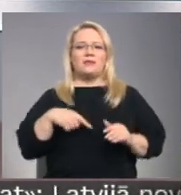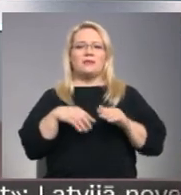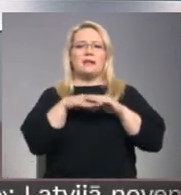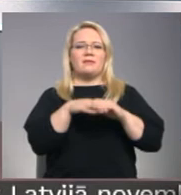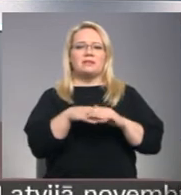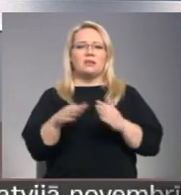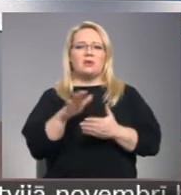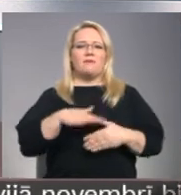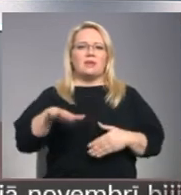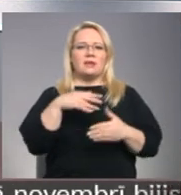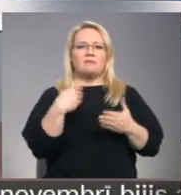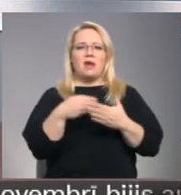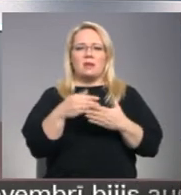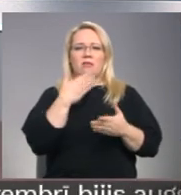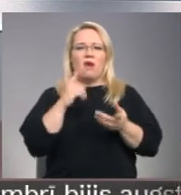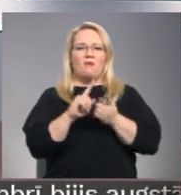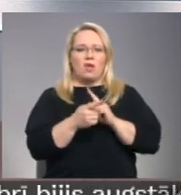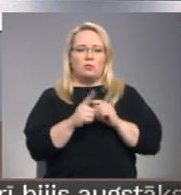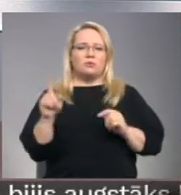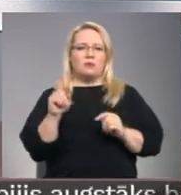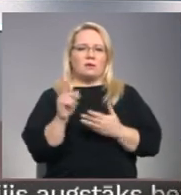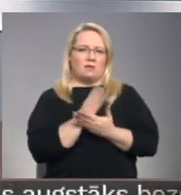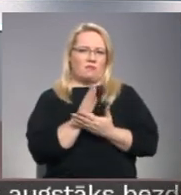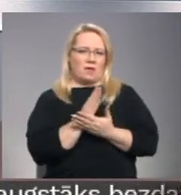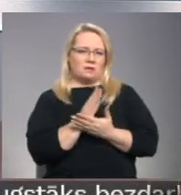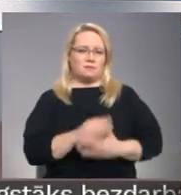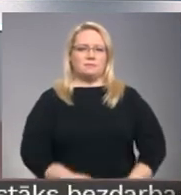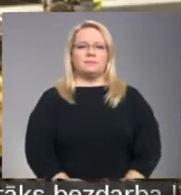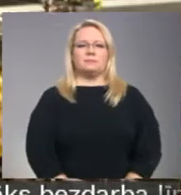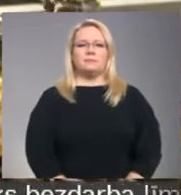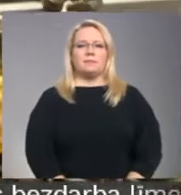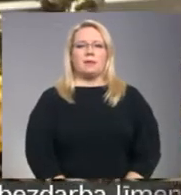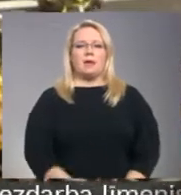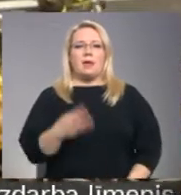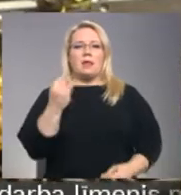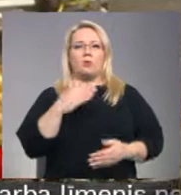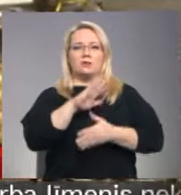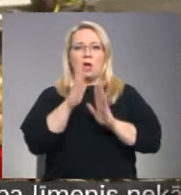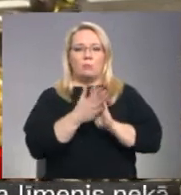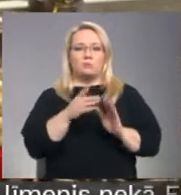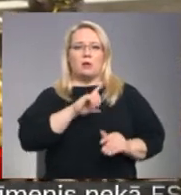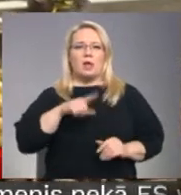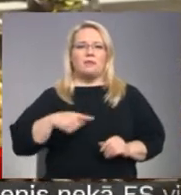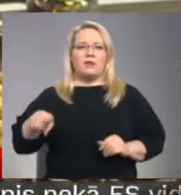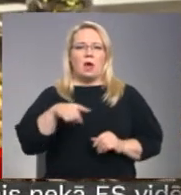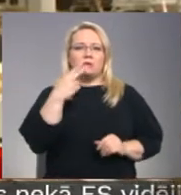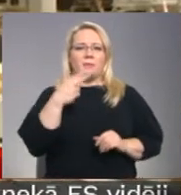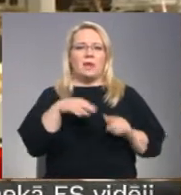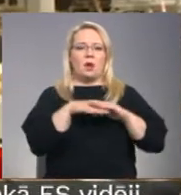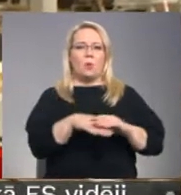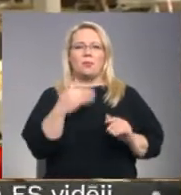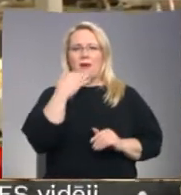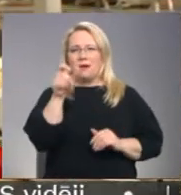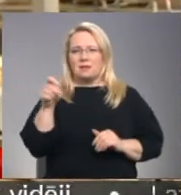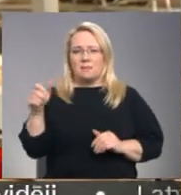gadā nav mainījies un joprojām viduvējas. Plašāk Māras klūga. Naudas apjoms, ko Latvijas tautsēmniecībā iegulda ārvalstsnieki